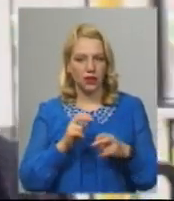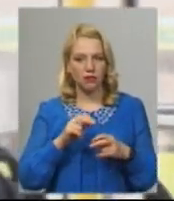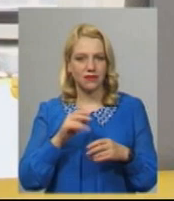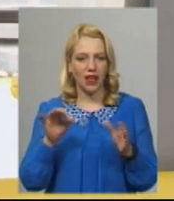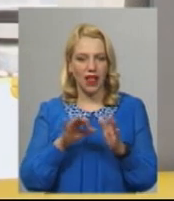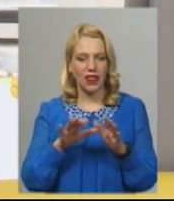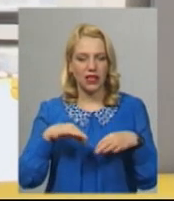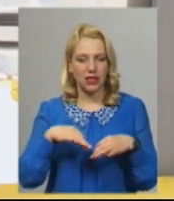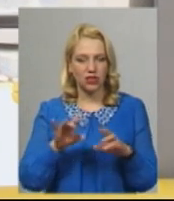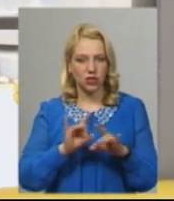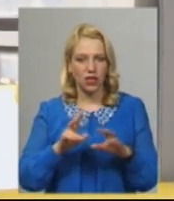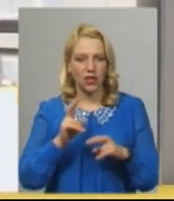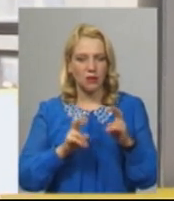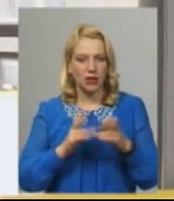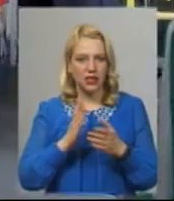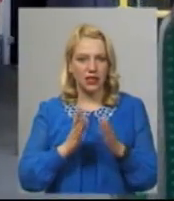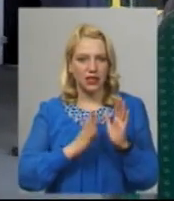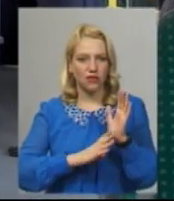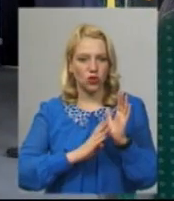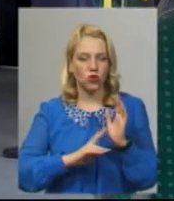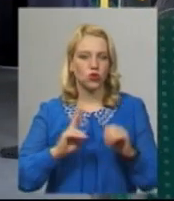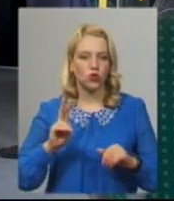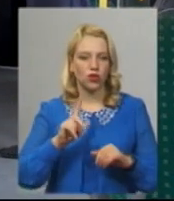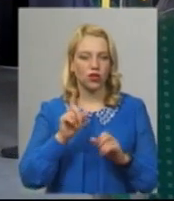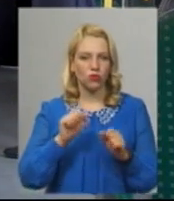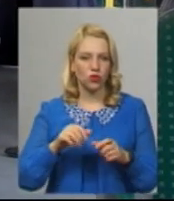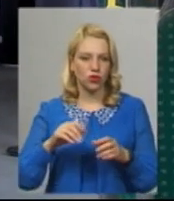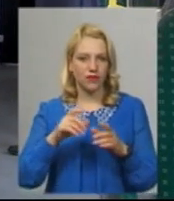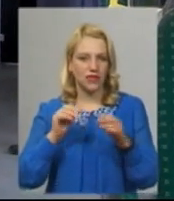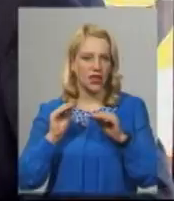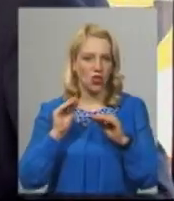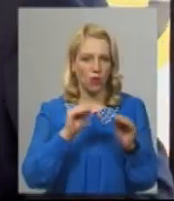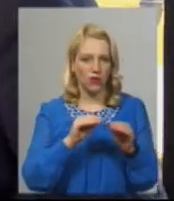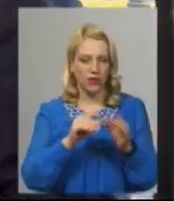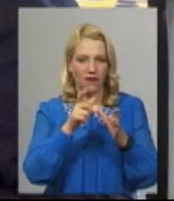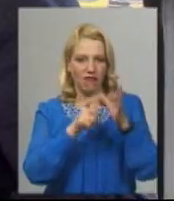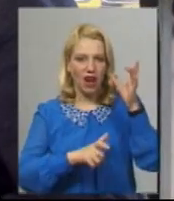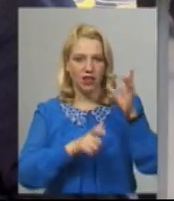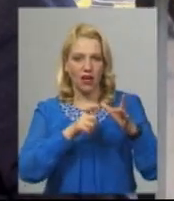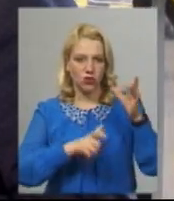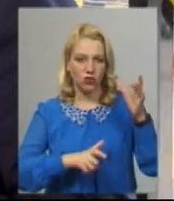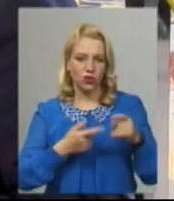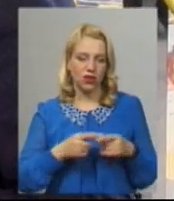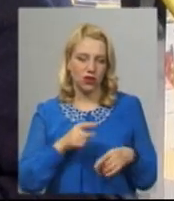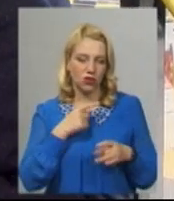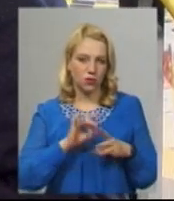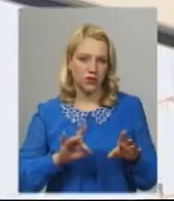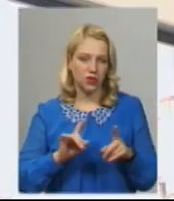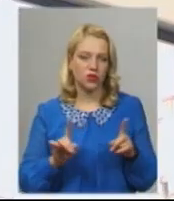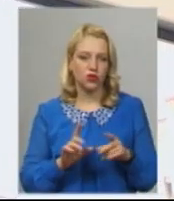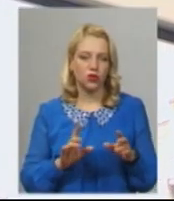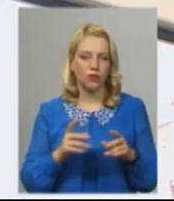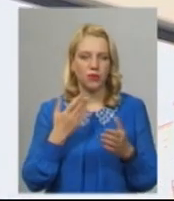підприємстві 90 тролейбусів, які можуть виходити на маршрути В усіх встановлені валідатори. Віктор Паламарчук додає, орієнтовно